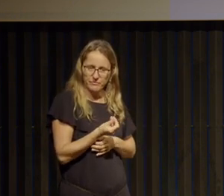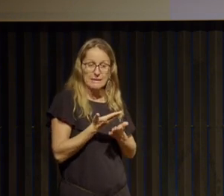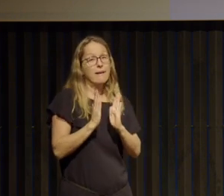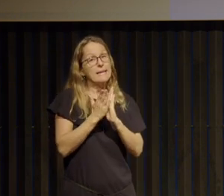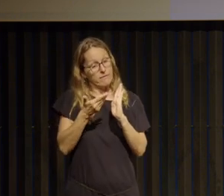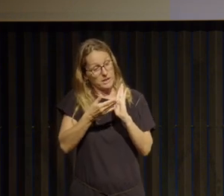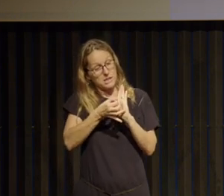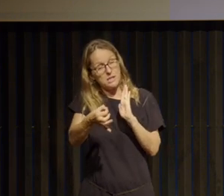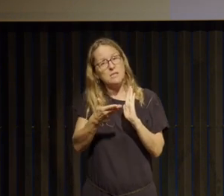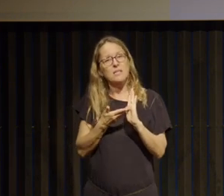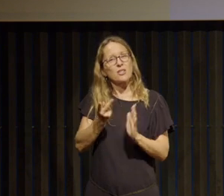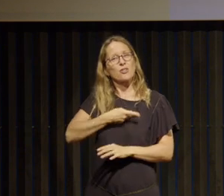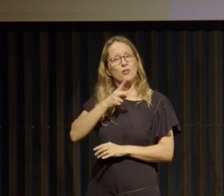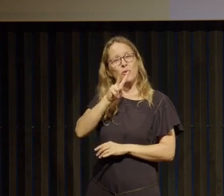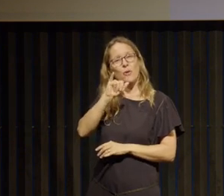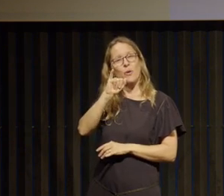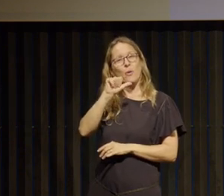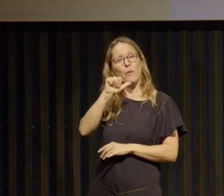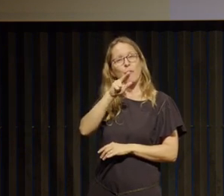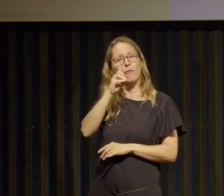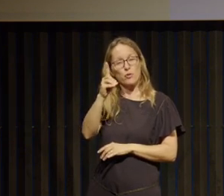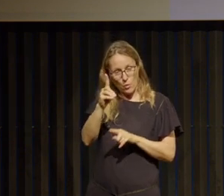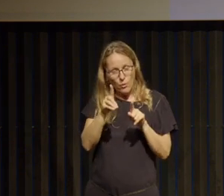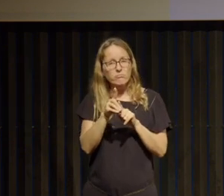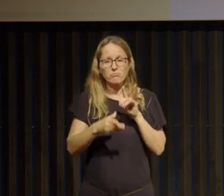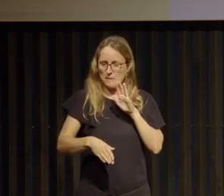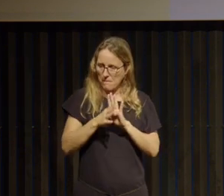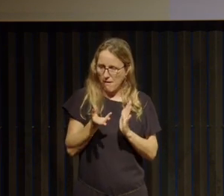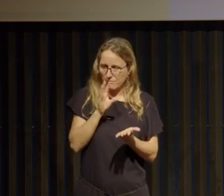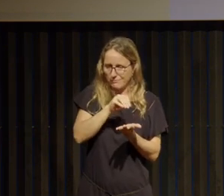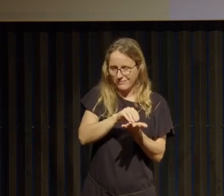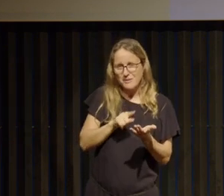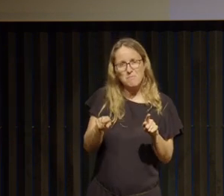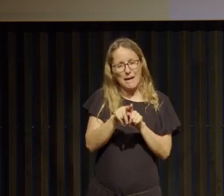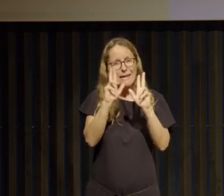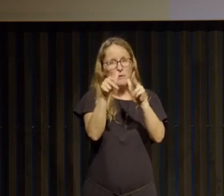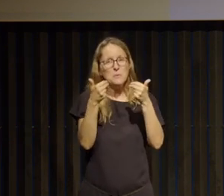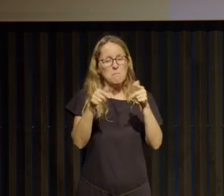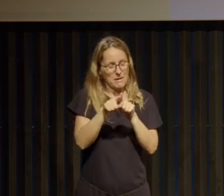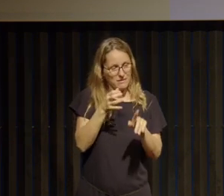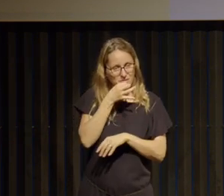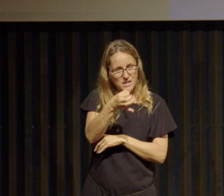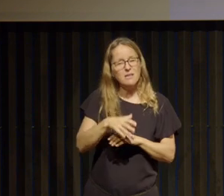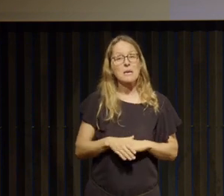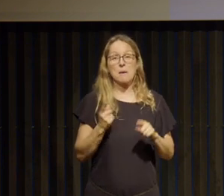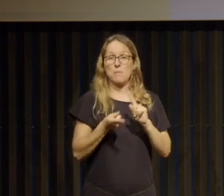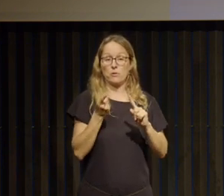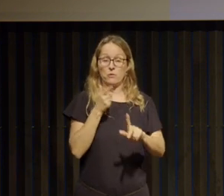ce livre d'ailleurs le docteur Viau l'évoque en préface vous l'évoquez aussi dans votre introduction l'importance des témoignages